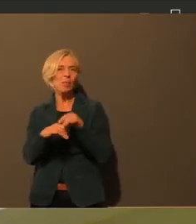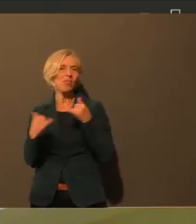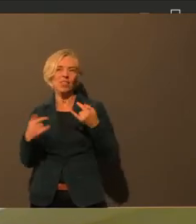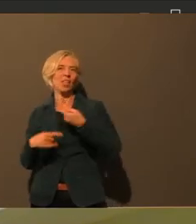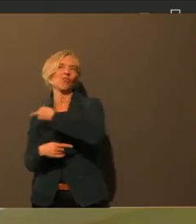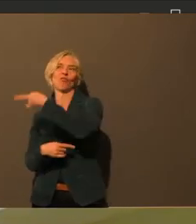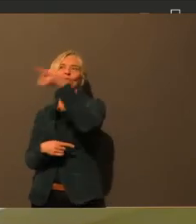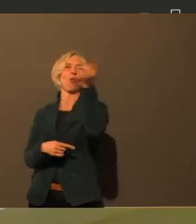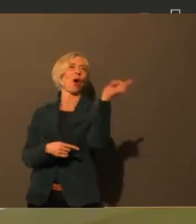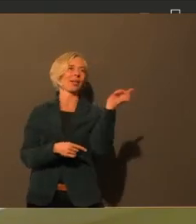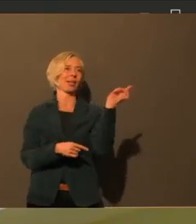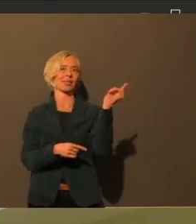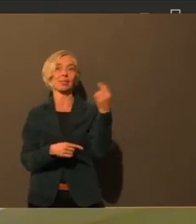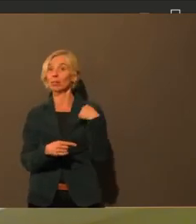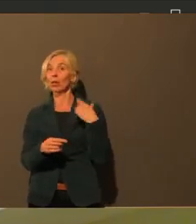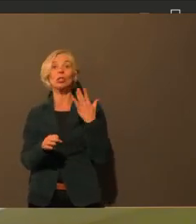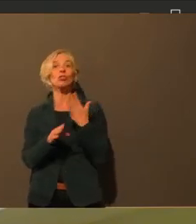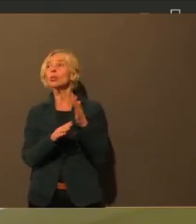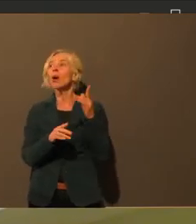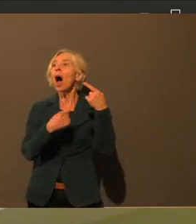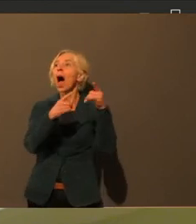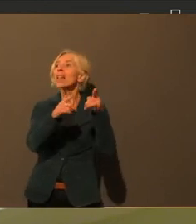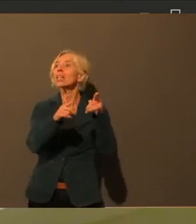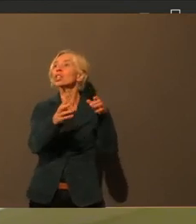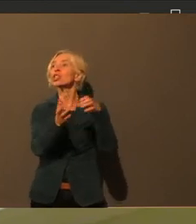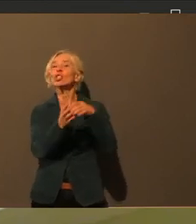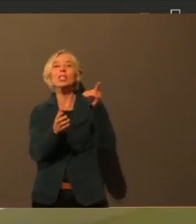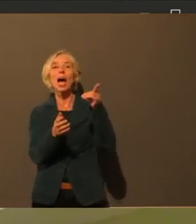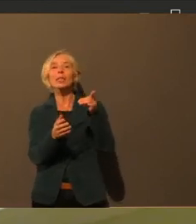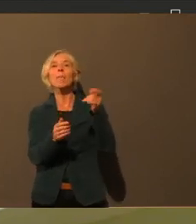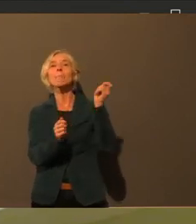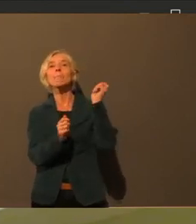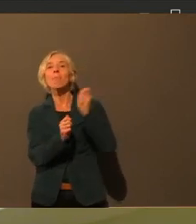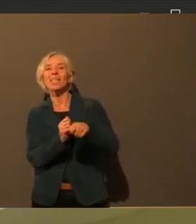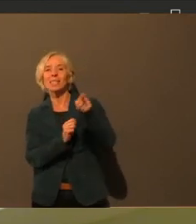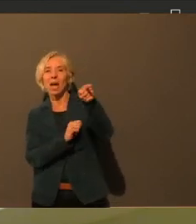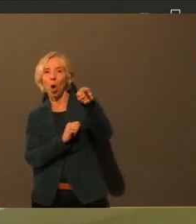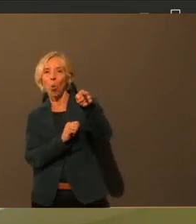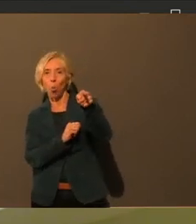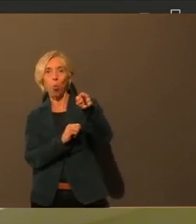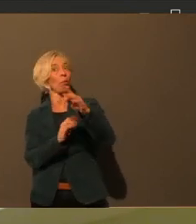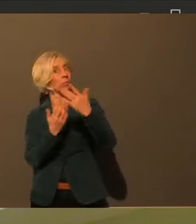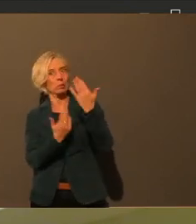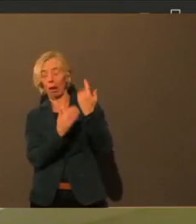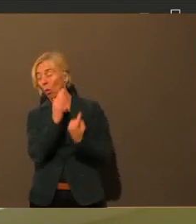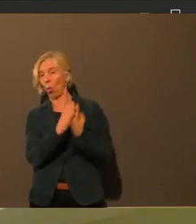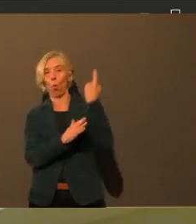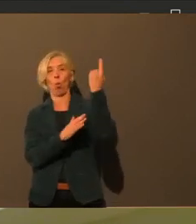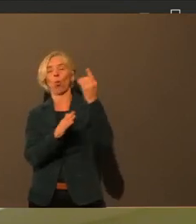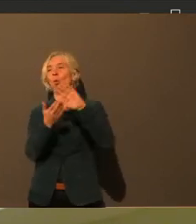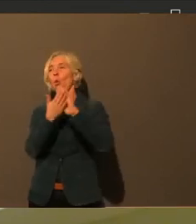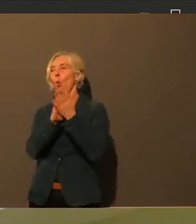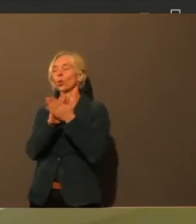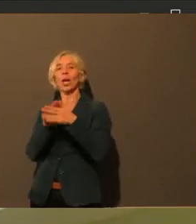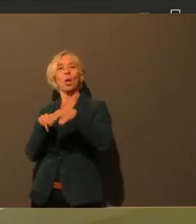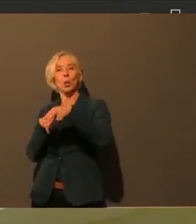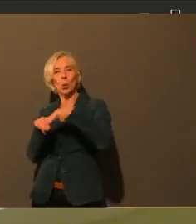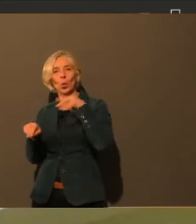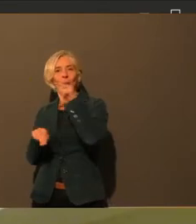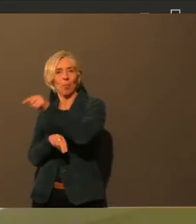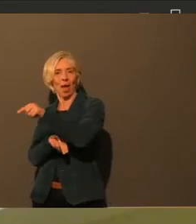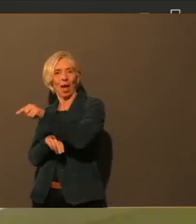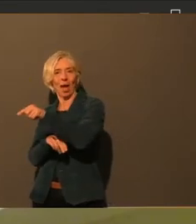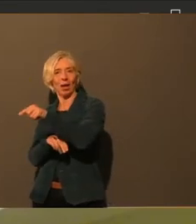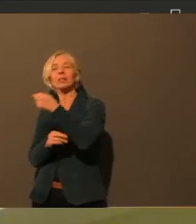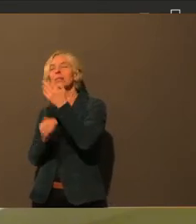wer sich so ein bisschen umgehört hat, mit anderen Städten, Passau, Hotspot-Region oder Nürnberg, die haben wirklich versucht,